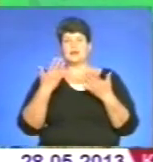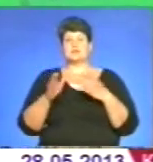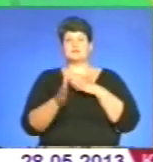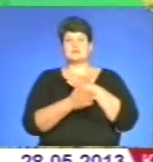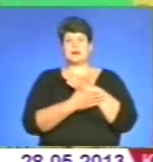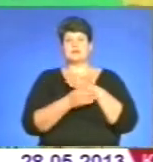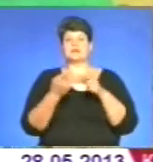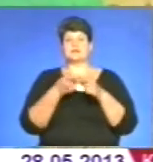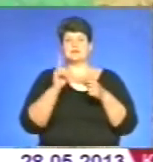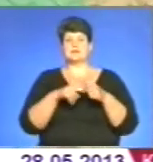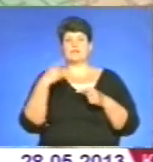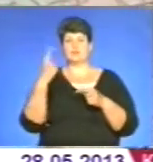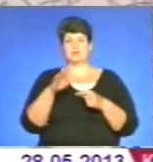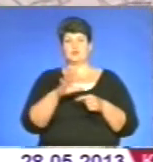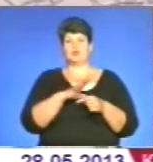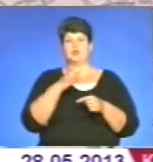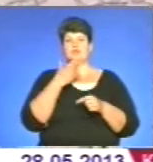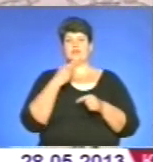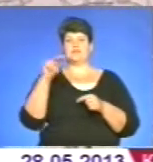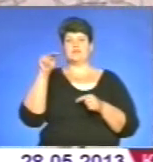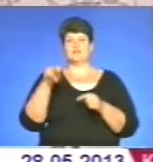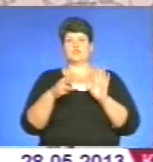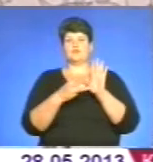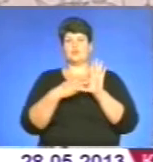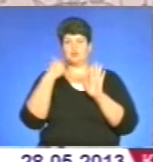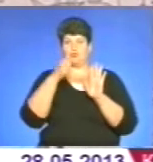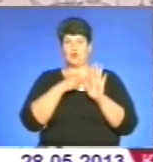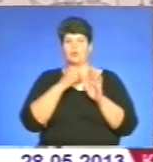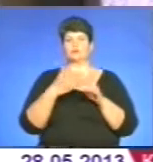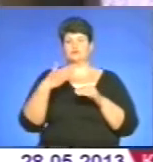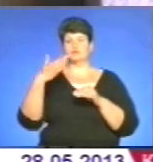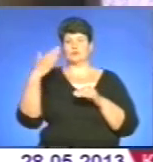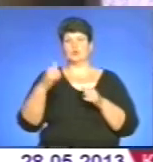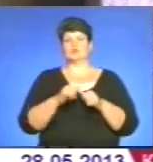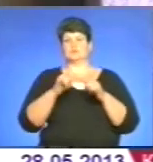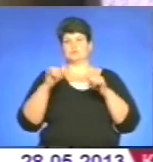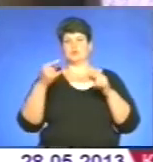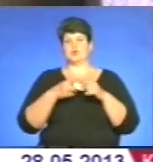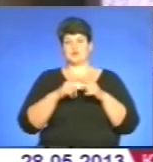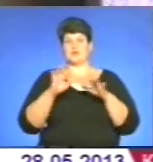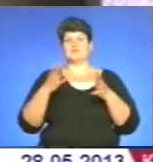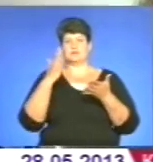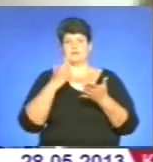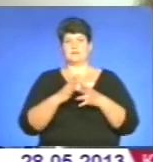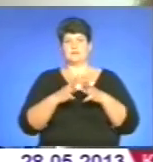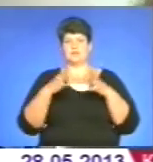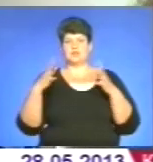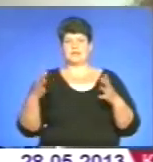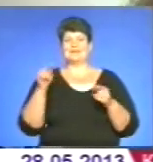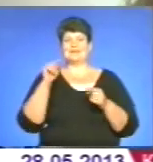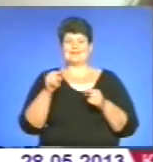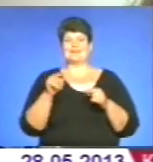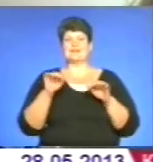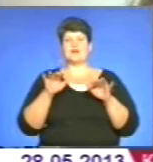області спостерігали смерч, був червень 2008-го, тенденція до поширення цього явища зростає. Такі явища